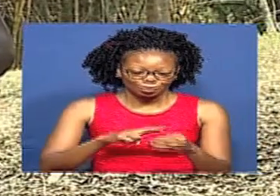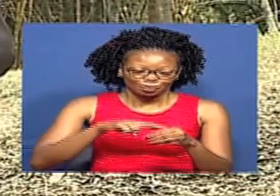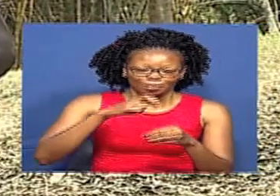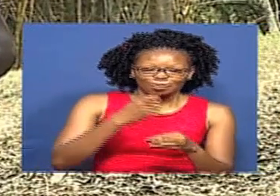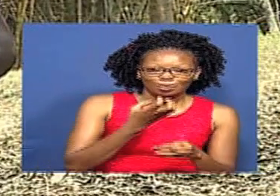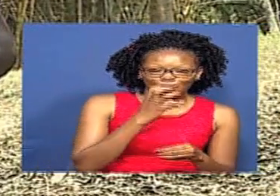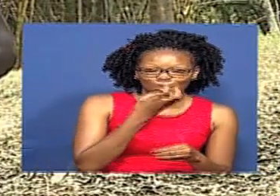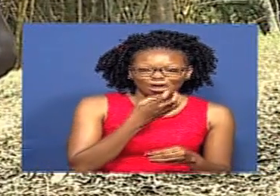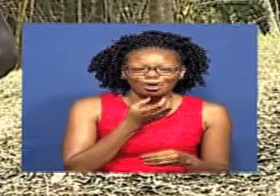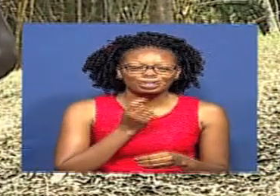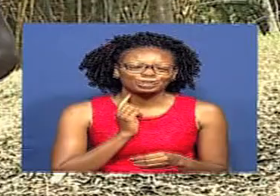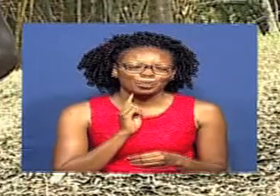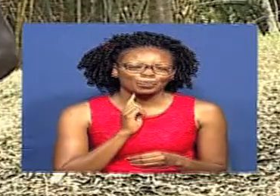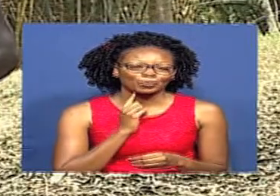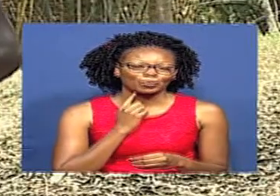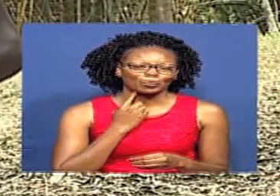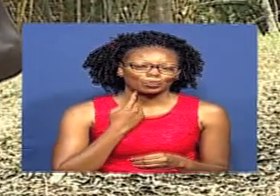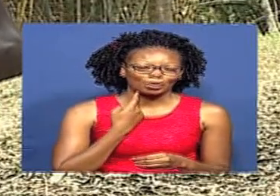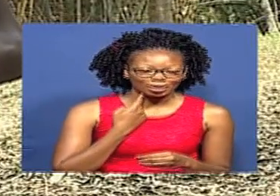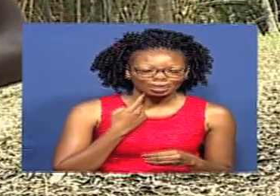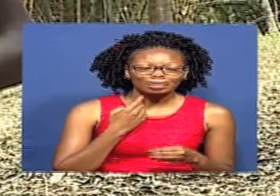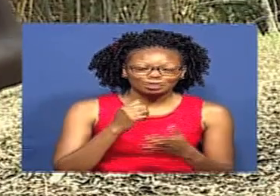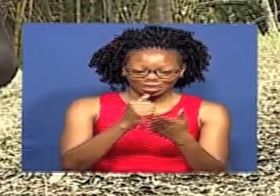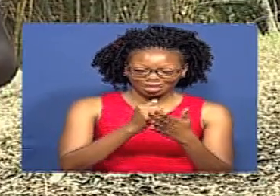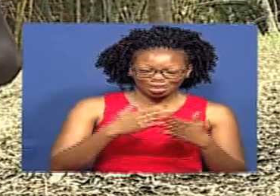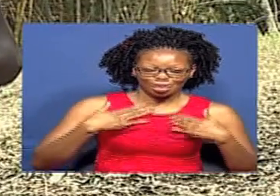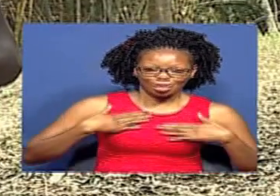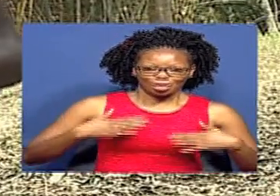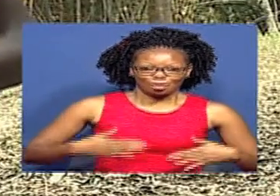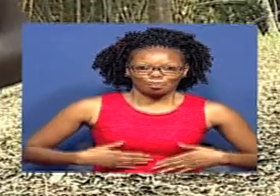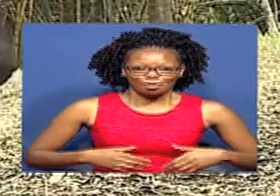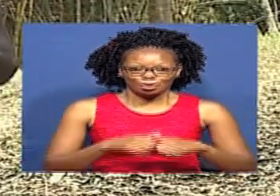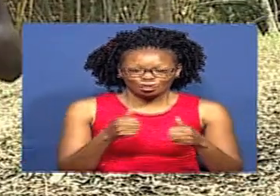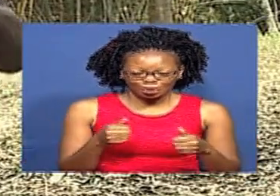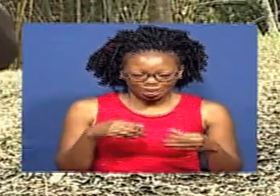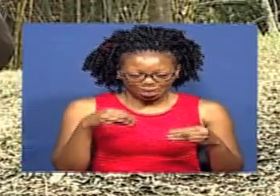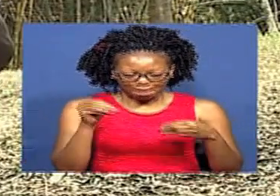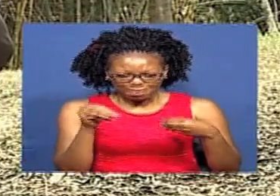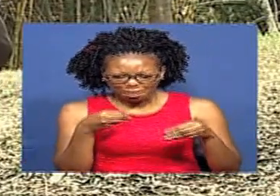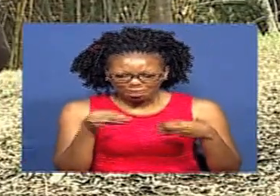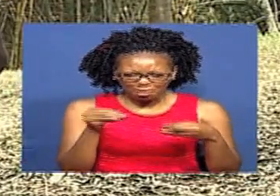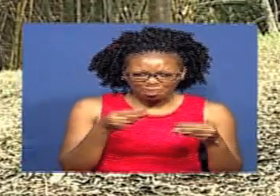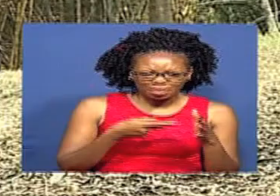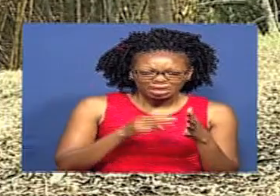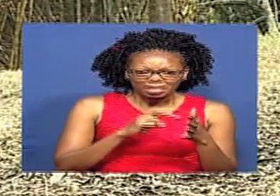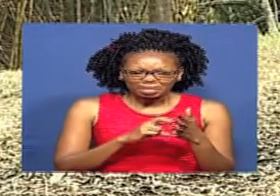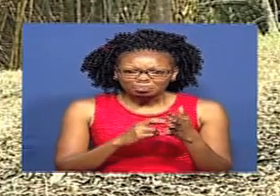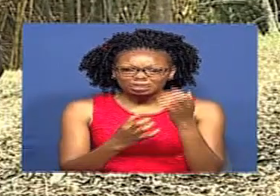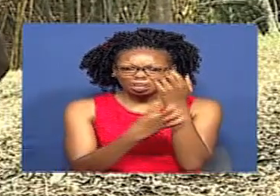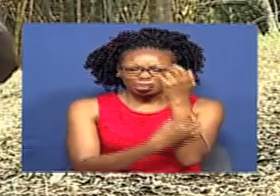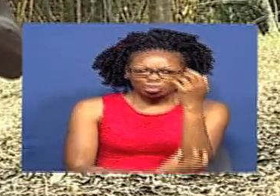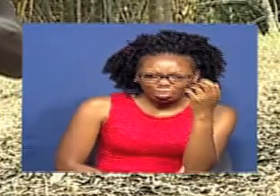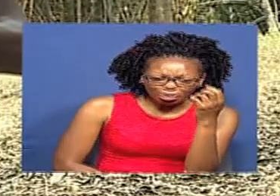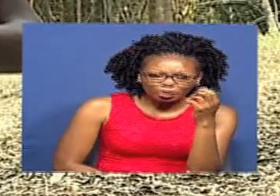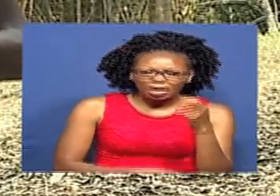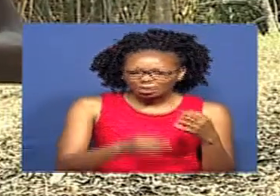Majitamu Ya machungwa Ni enye Latha Sihaba Na yana Vitamini Tele Ulemavu Si sababu Ya kuwa Maskini